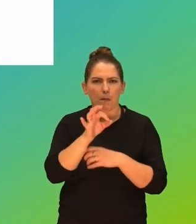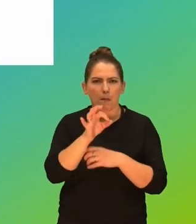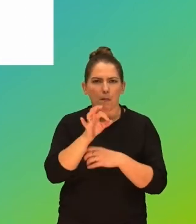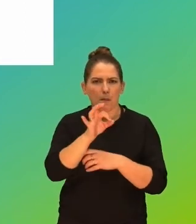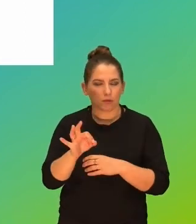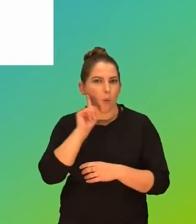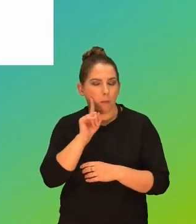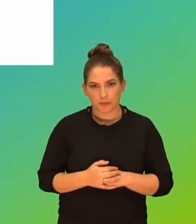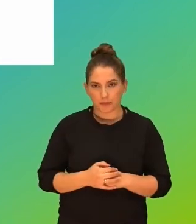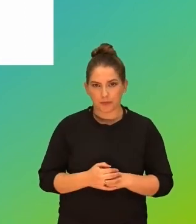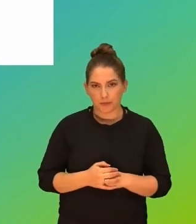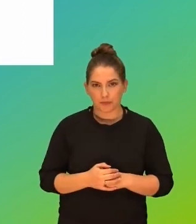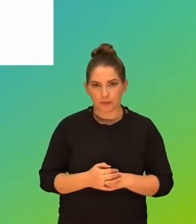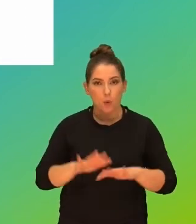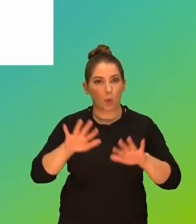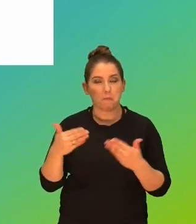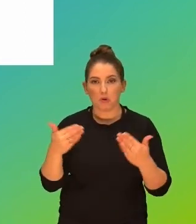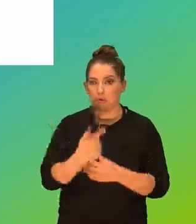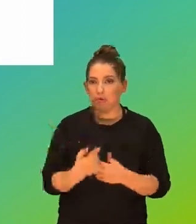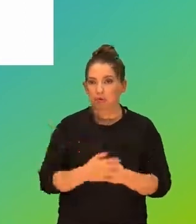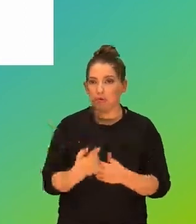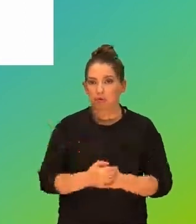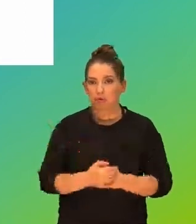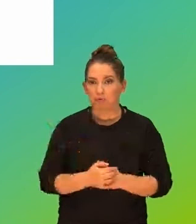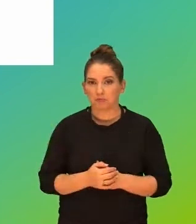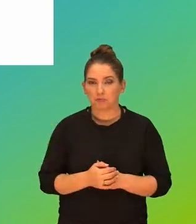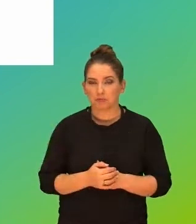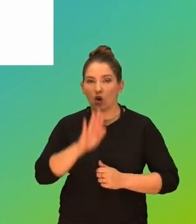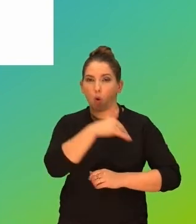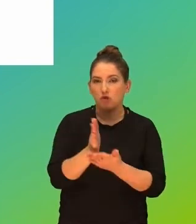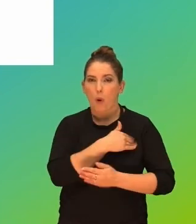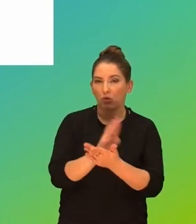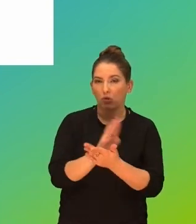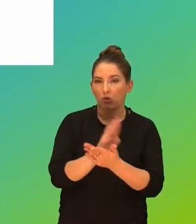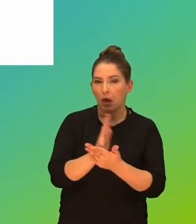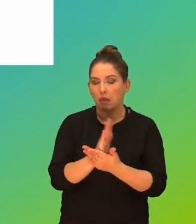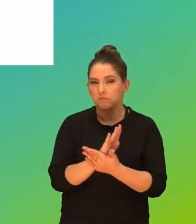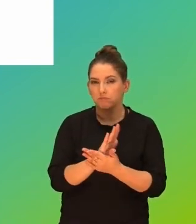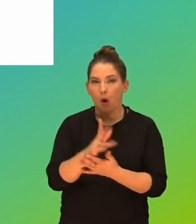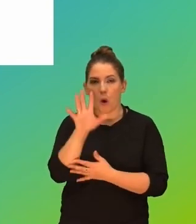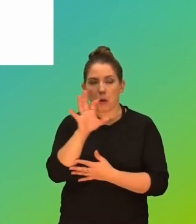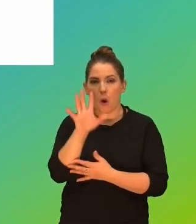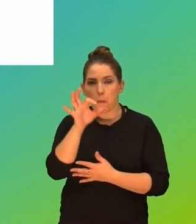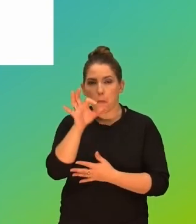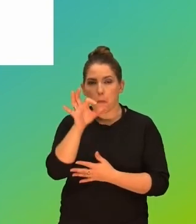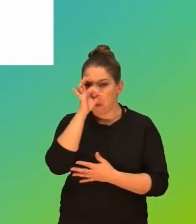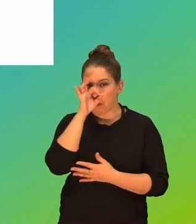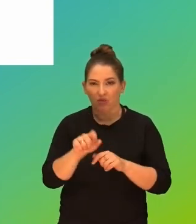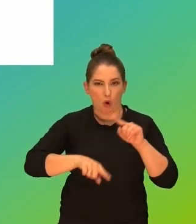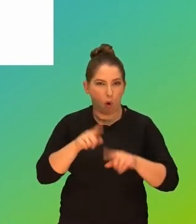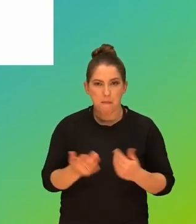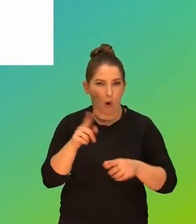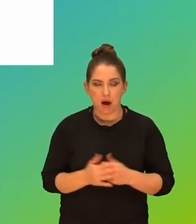% u chłopców. Czyli można by powiedzieć, że w szkole średniej oglądanie pornografii jest